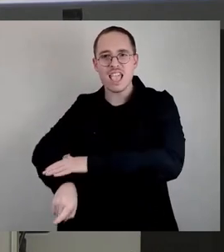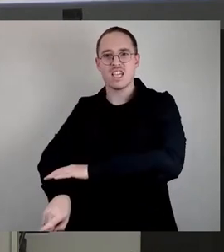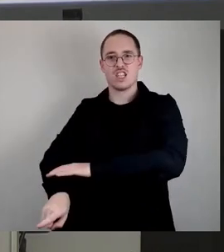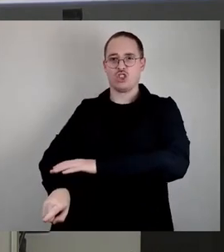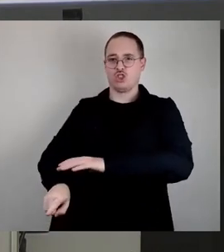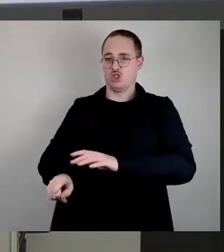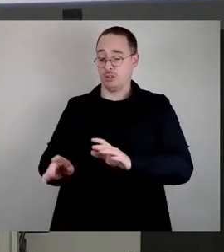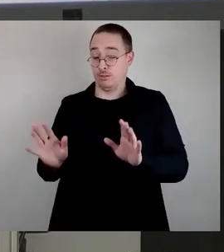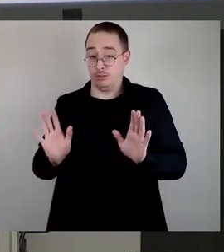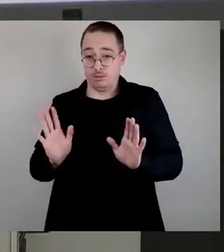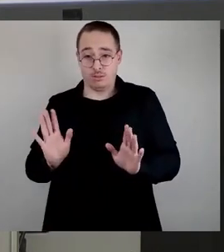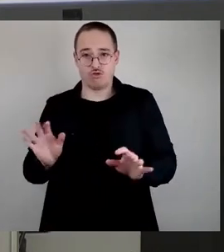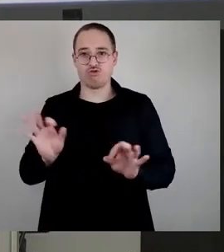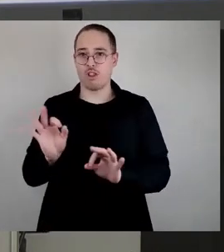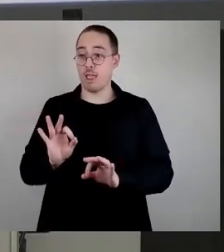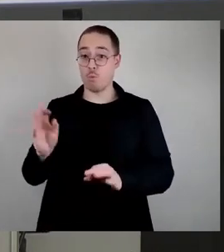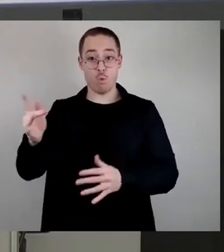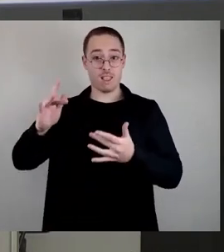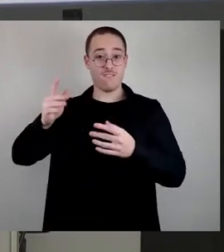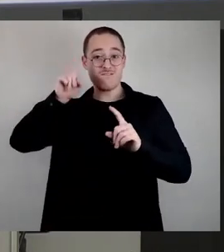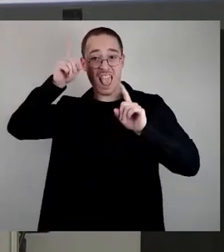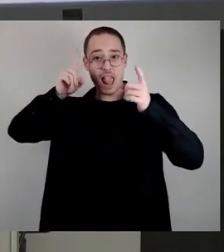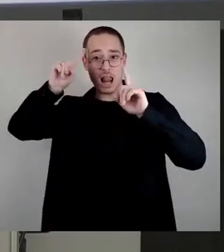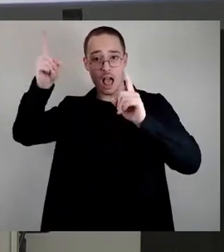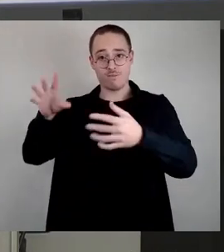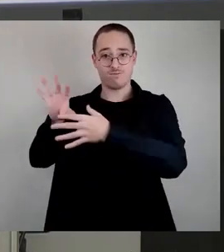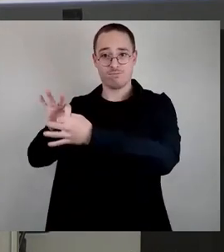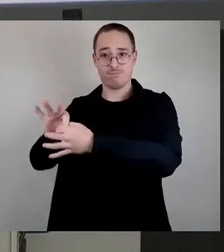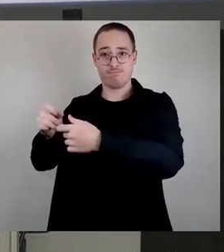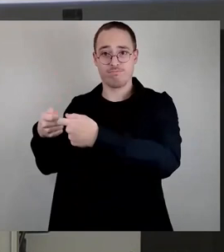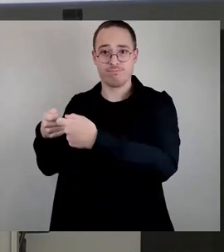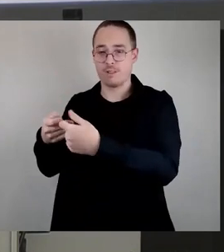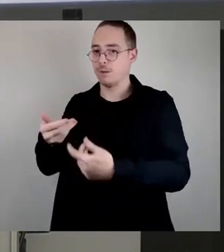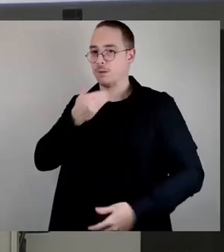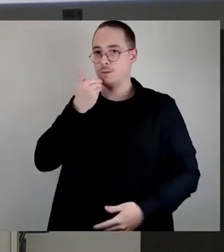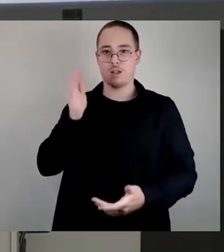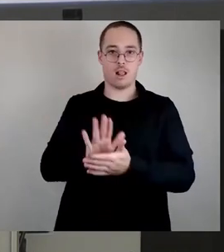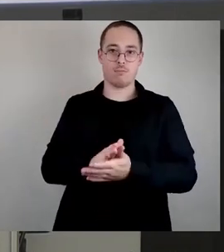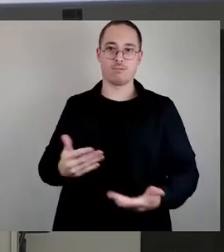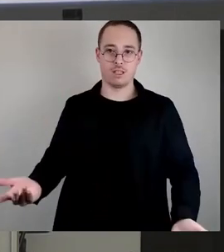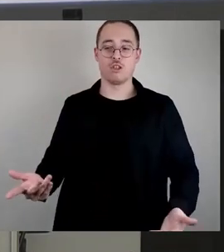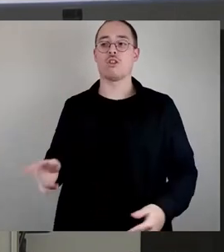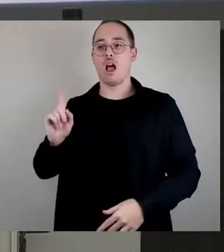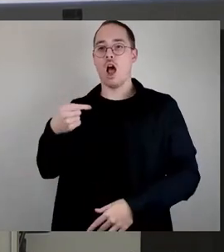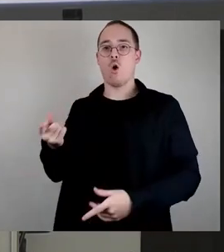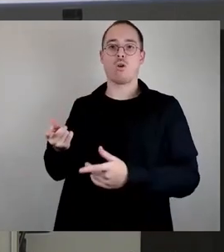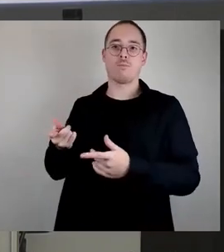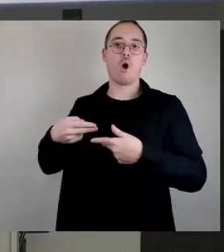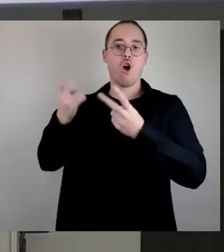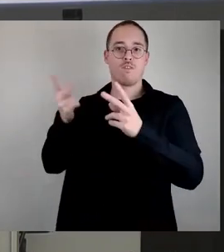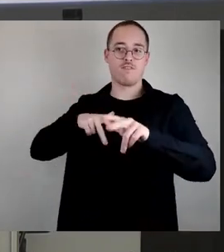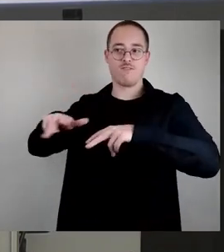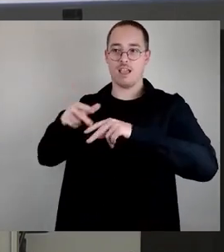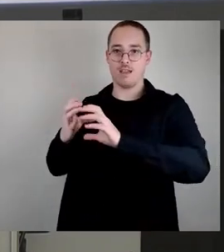Anbindung mit WLAN funktioniert nicht. Das sind viele Probleme. Deswegen werden wir auch in den nächsten Haushalten 100